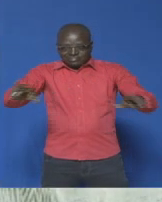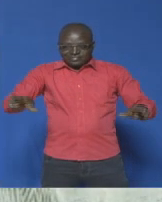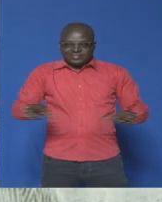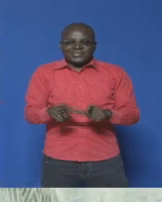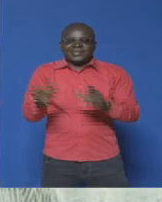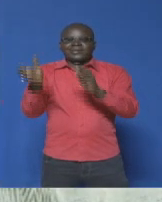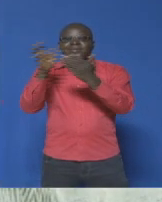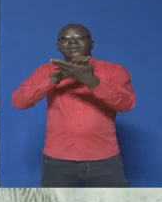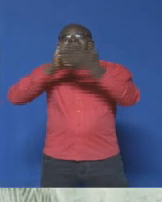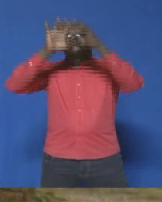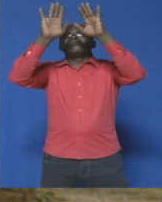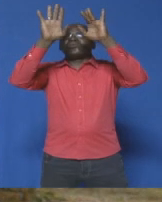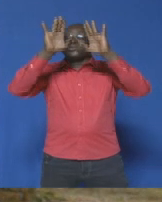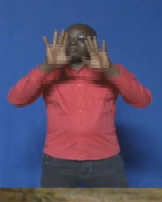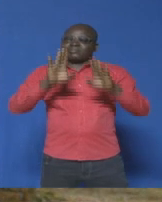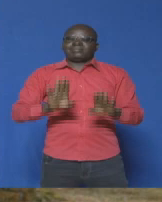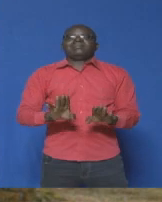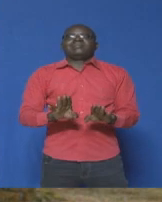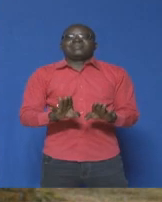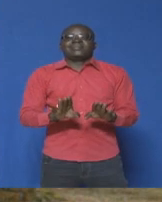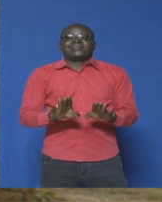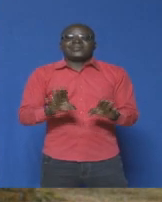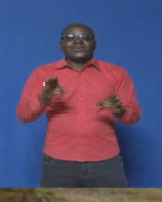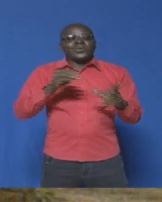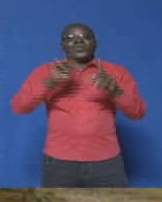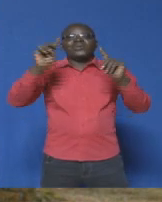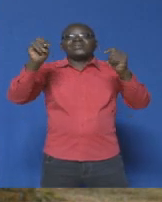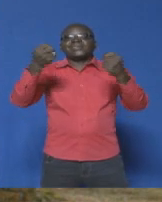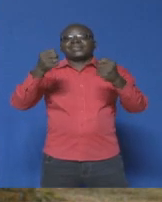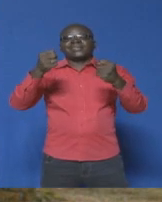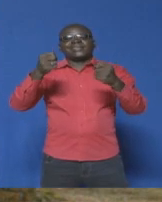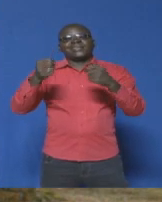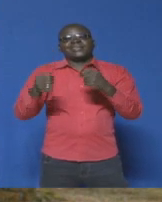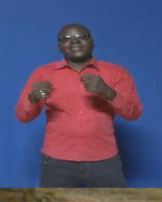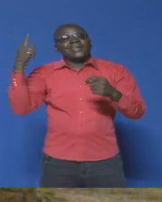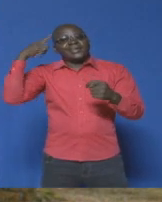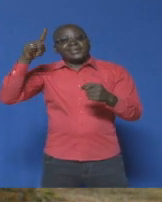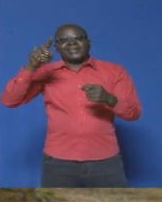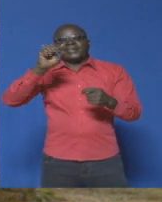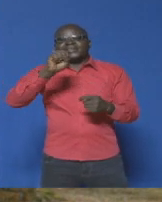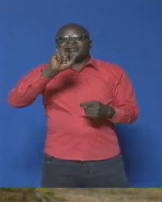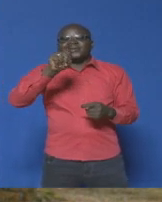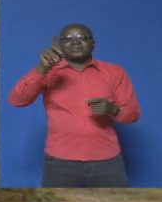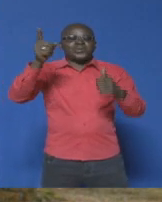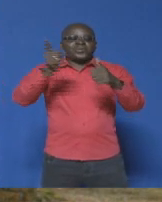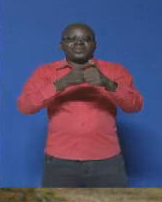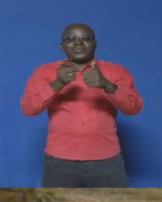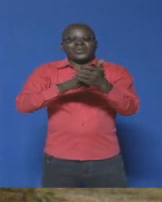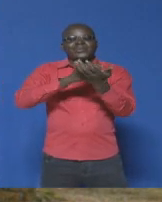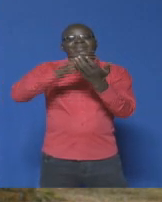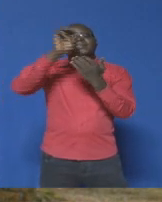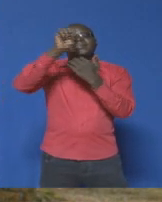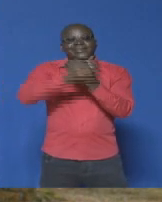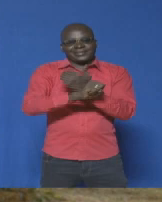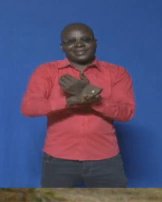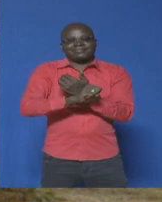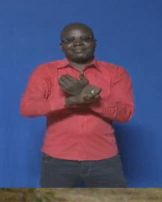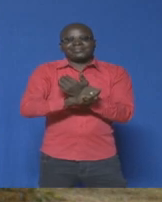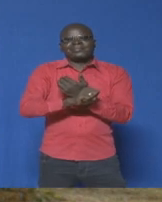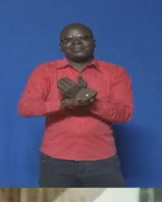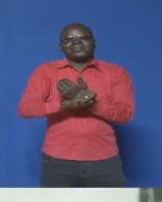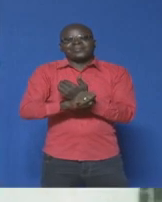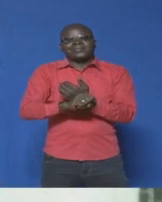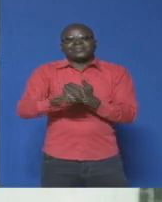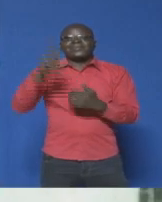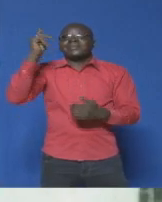envahissante. D'où le titre logique et le spectre du 1er septembre refait surface. Témoignez-vous même ces